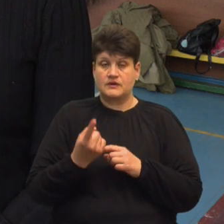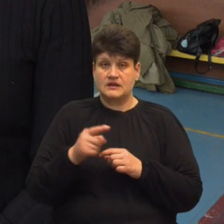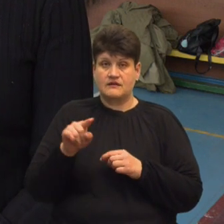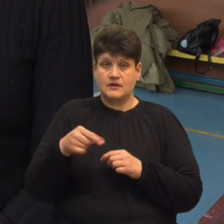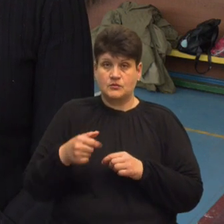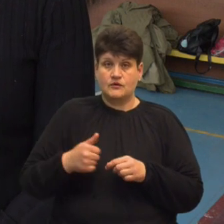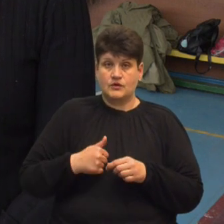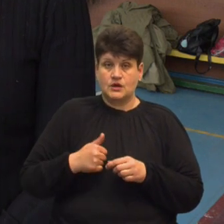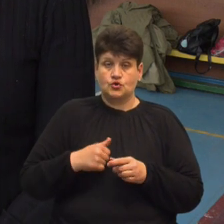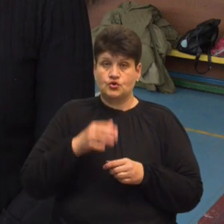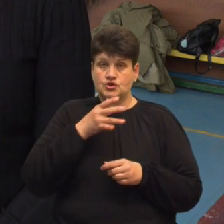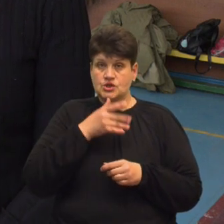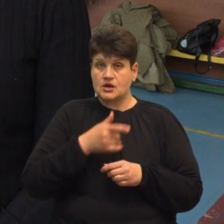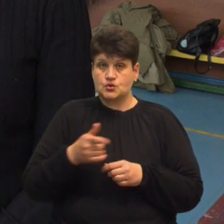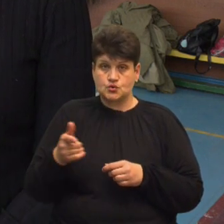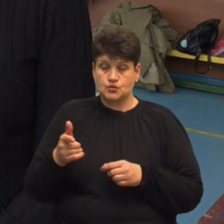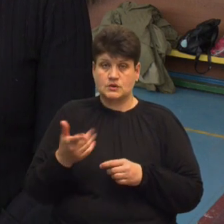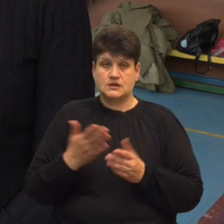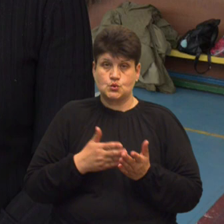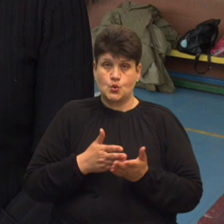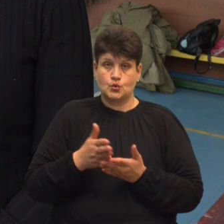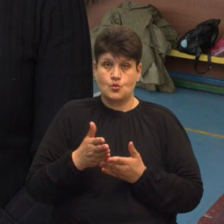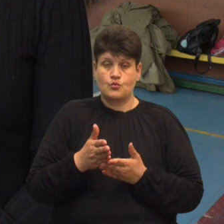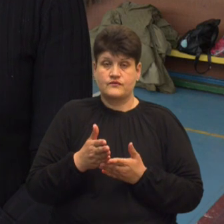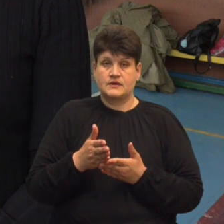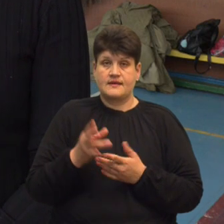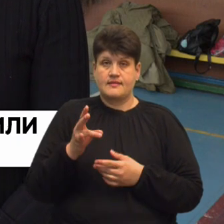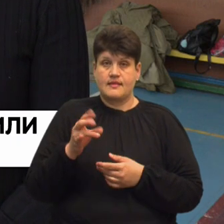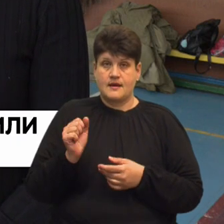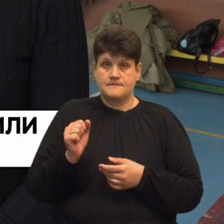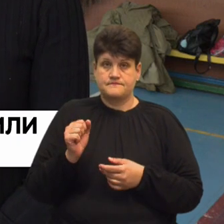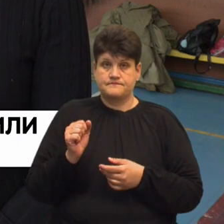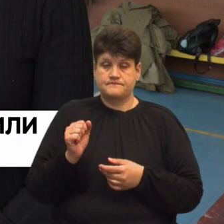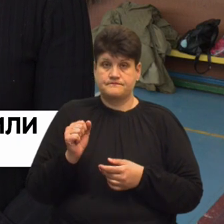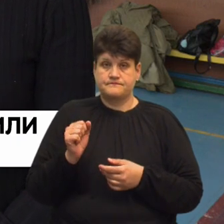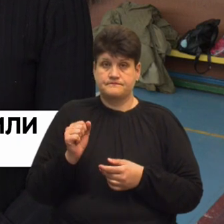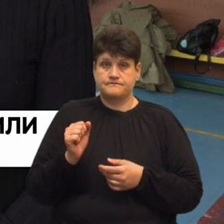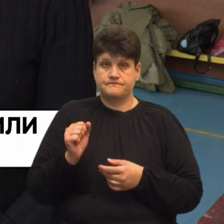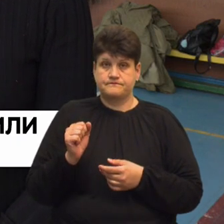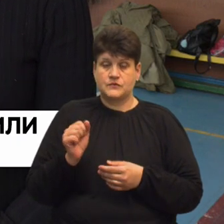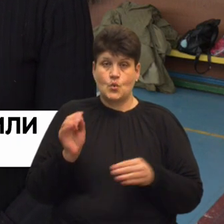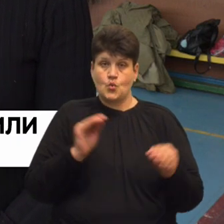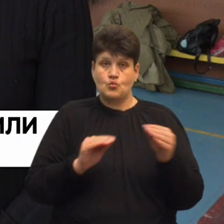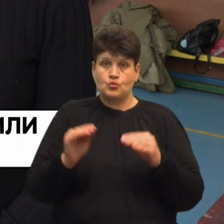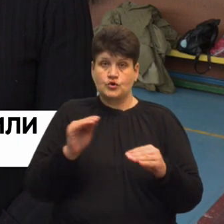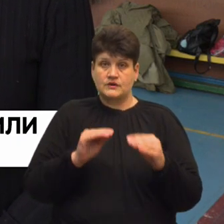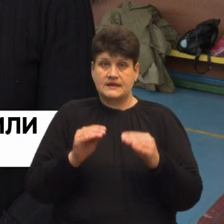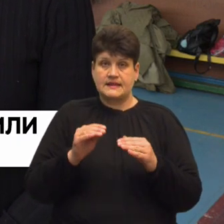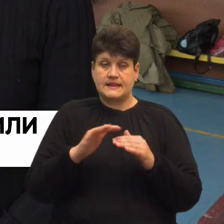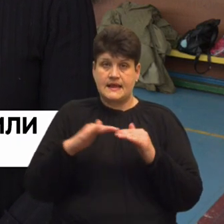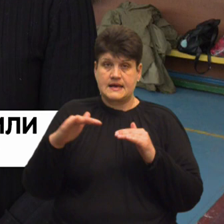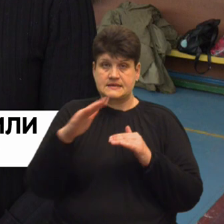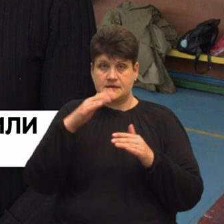воєнного часу і зорієнтовані в основному на супорядкування наземних та підземних